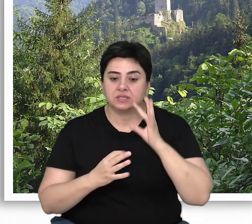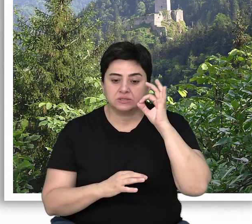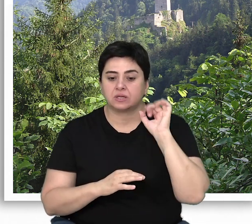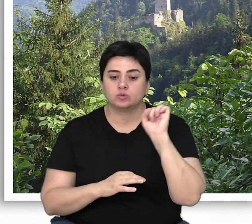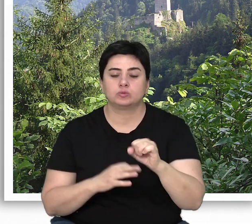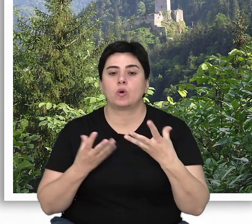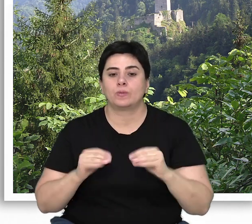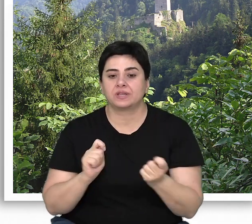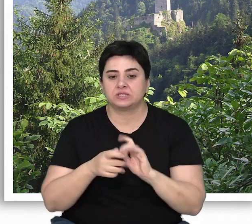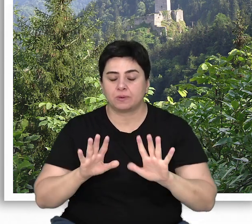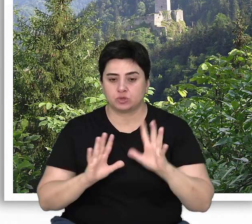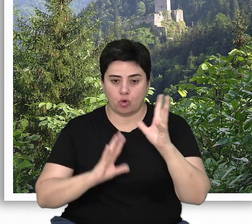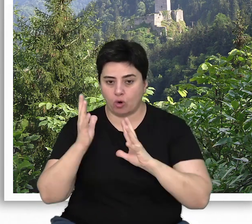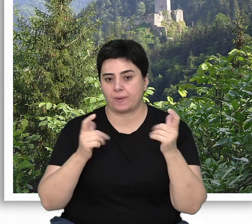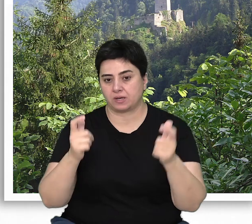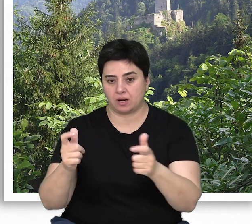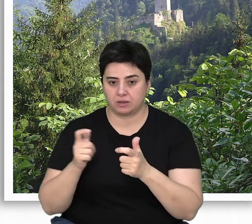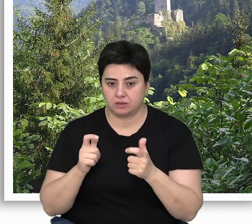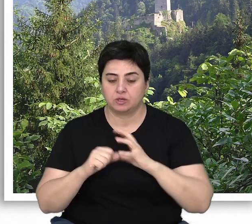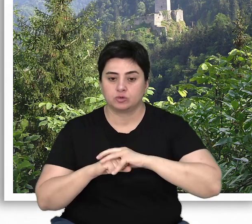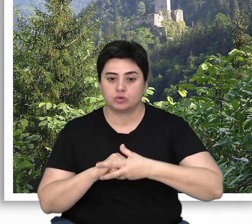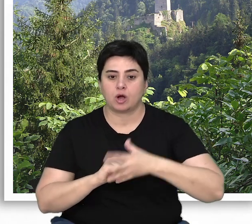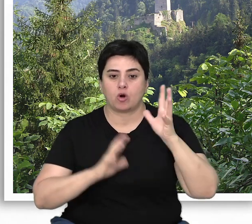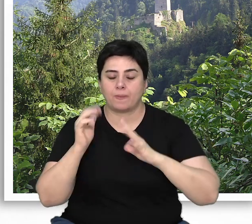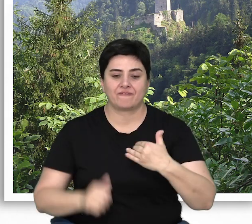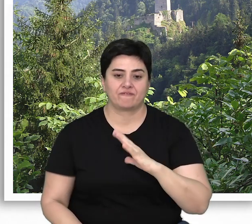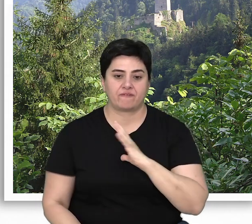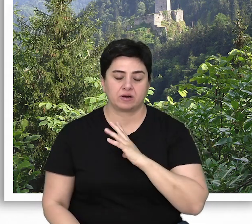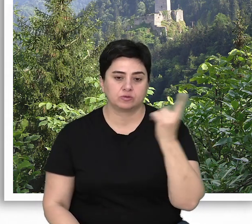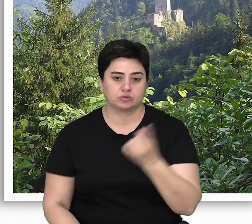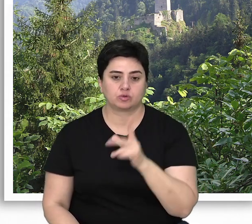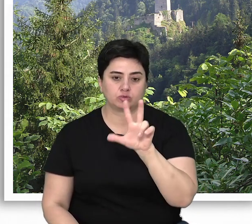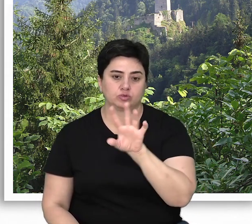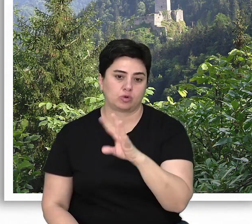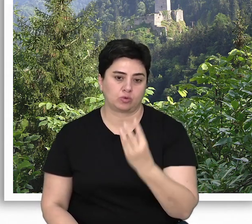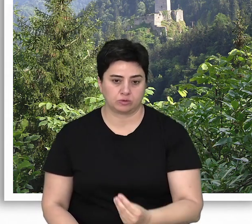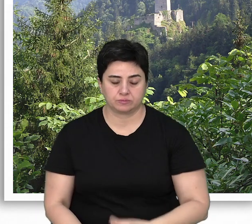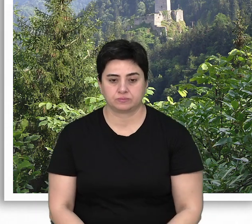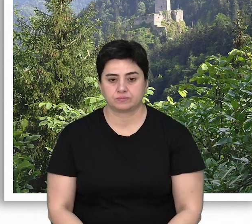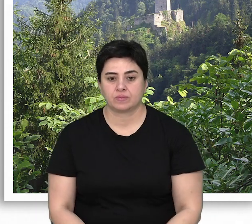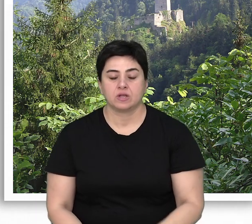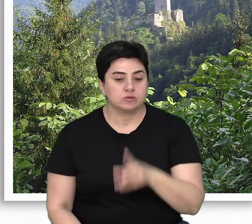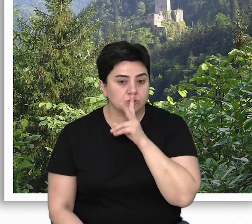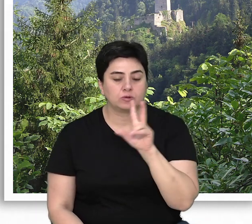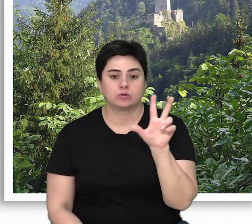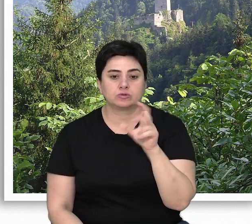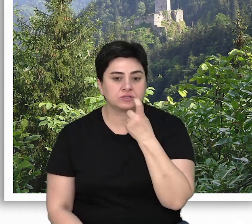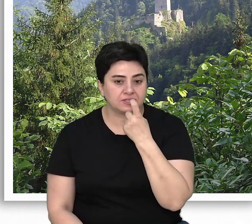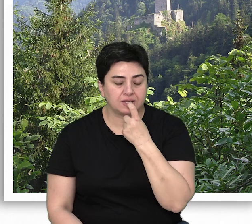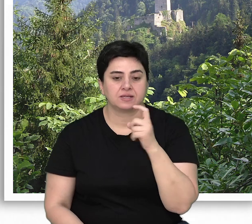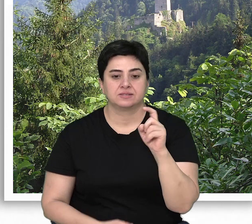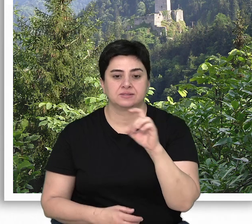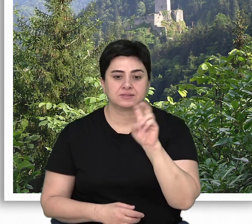yapısı insan etkileriyle değişmemiş orman alanları, dünya orman varlığının %34'ünü oluşturuyor. Ve son 30